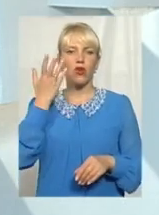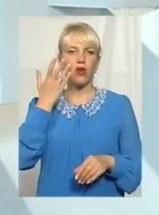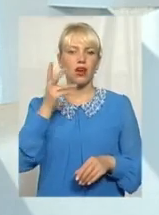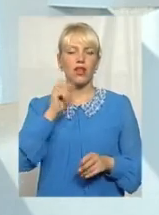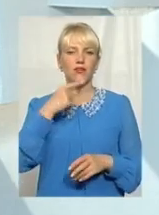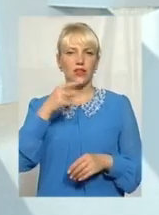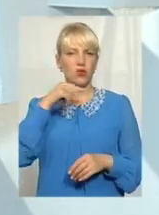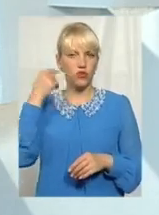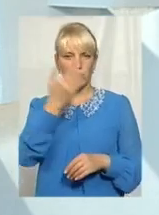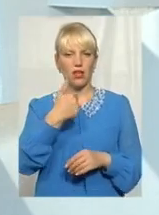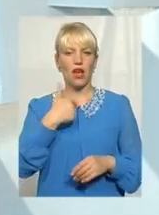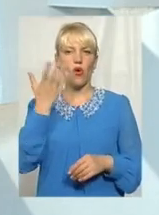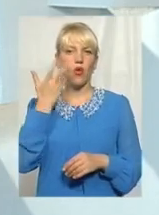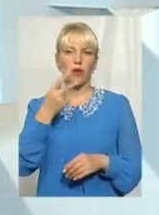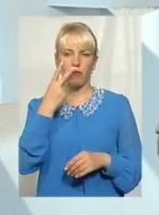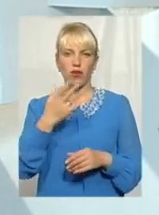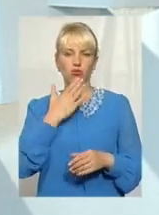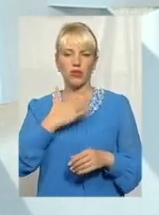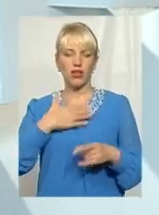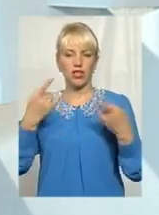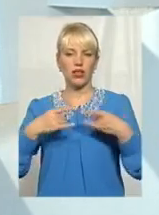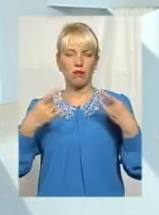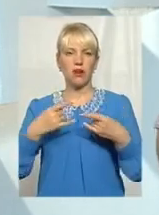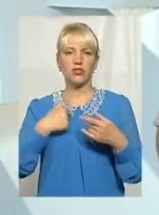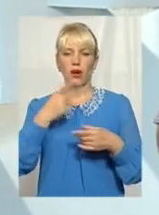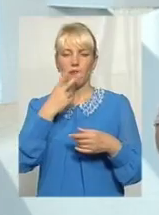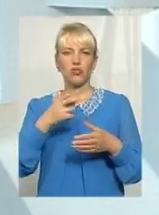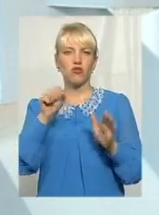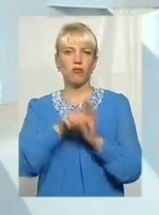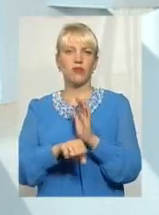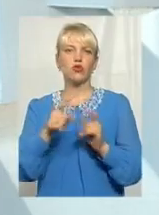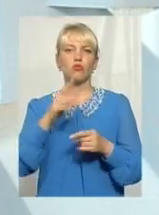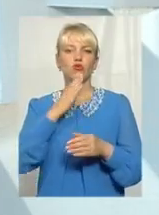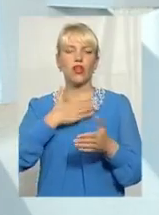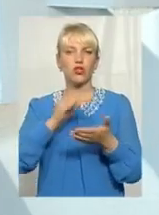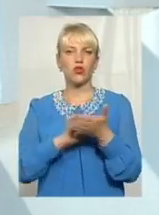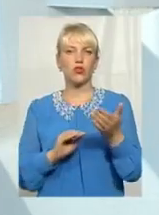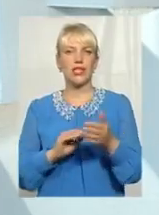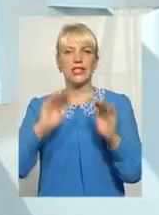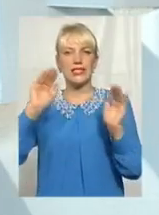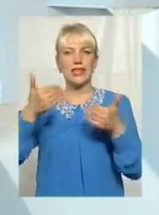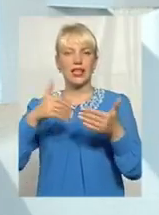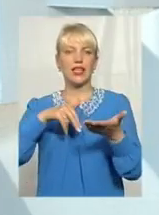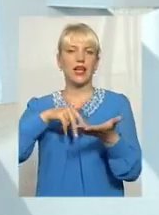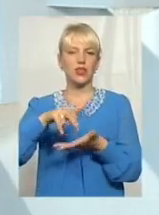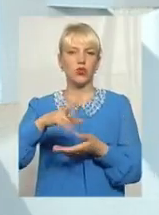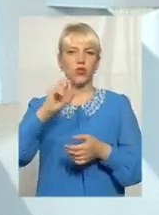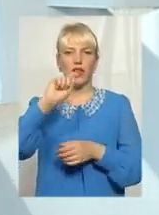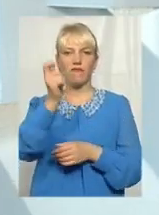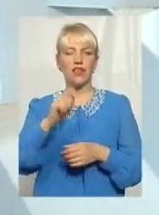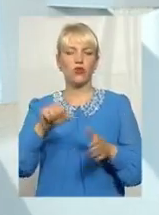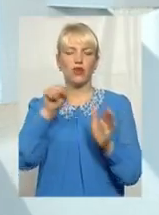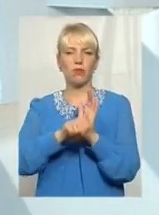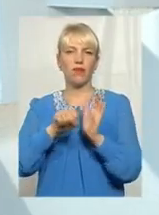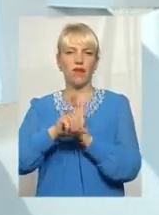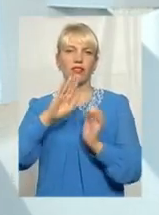наше телебачення, бачу вбивців. Тому що наші журналісти закликають іти на війну і вбивати наших сусідів українців. На